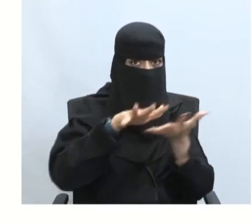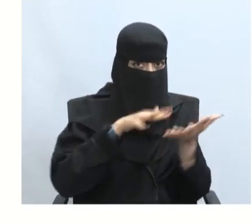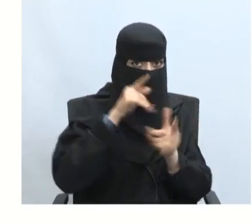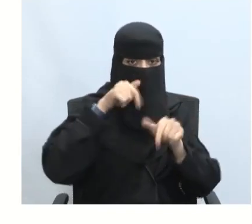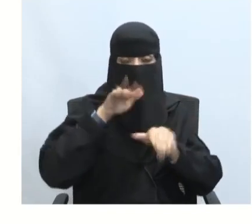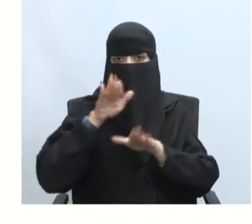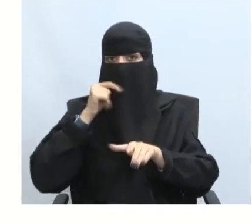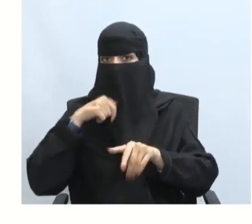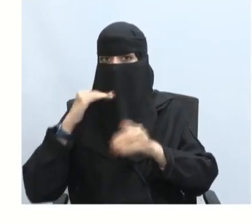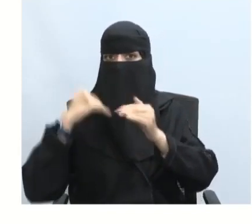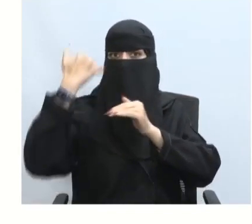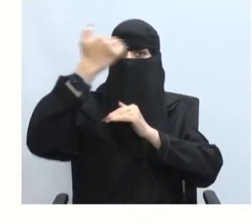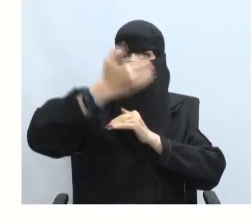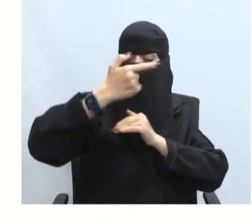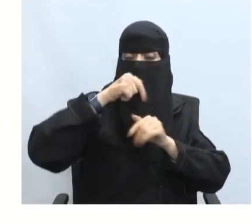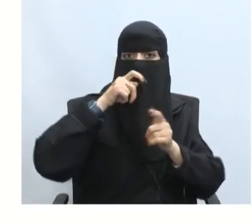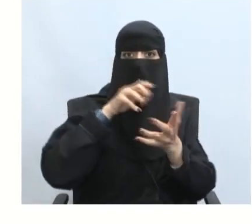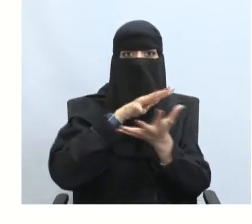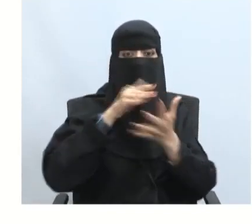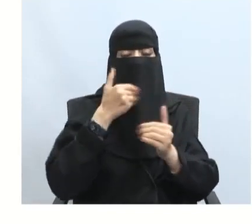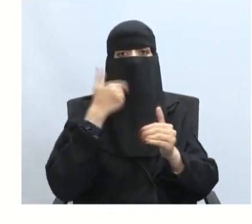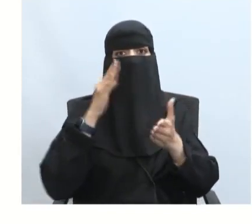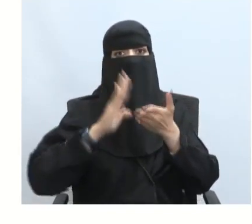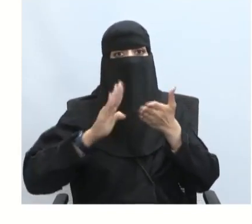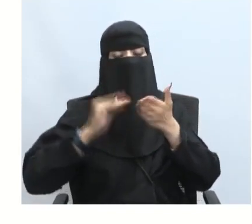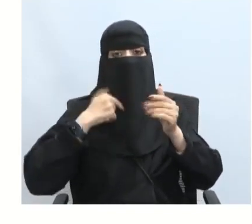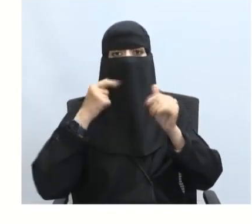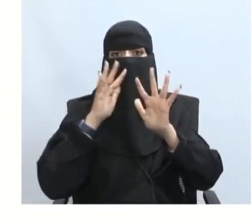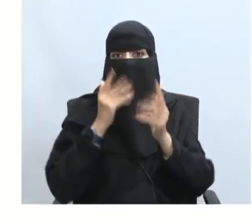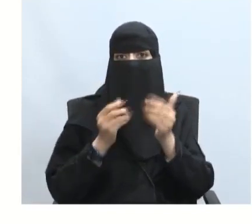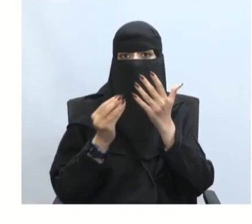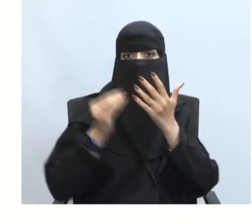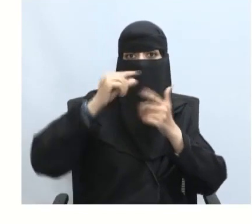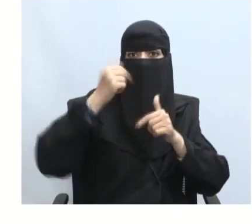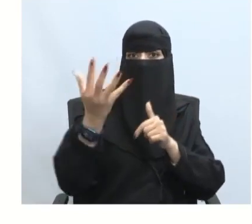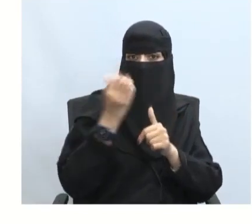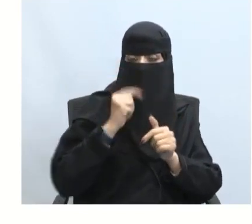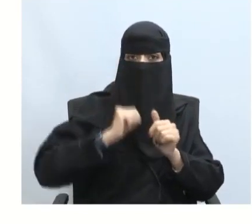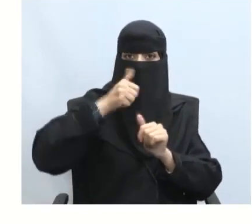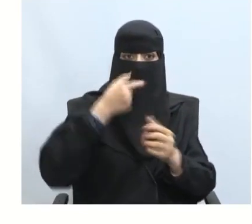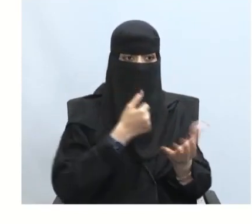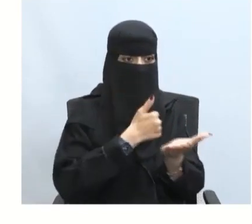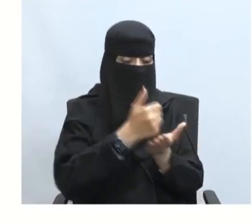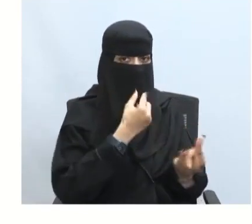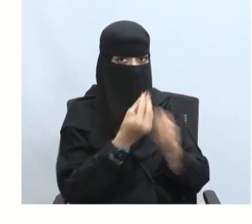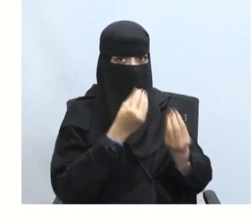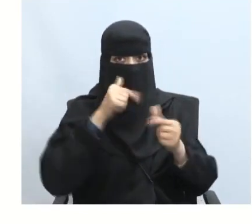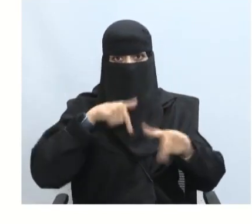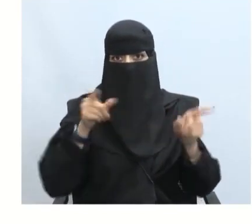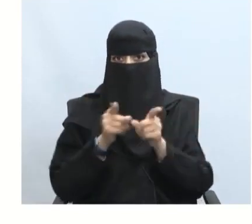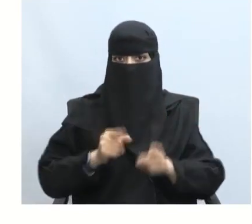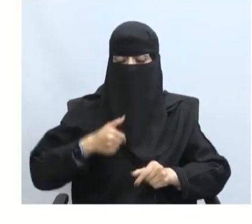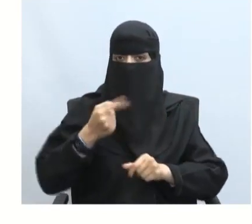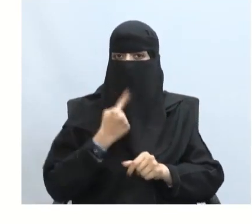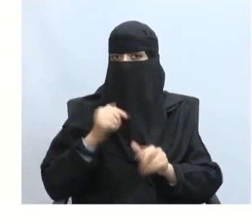وعن مداها وعن خطورتها وعن الخطوات التي اتخذت في سبيل التعامل معها وتحديد